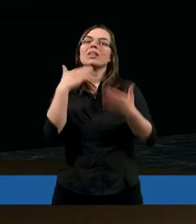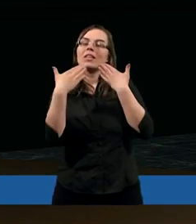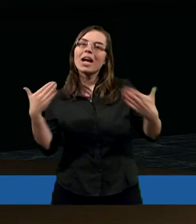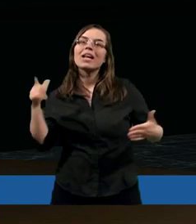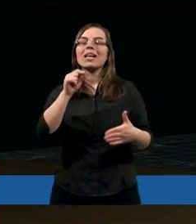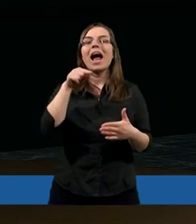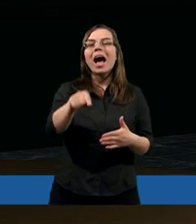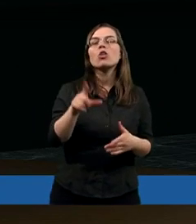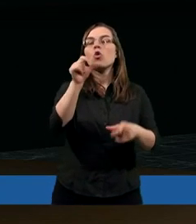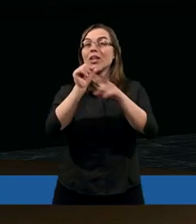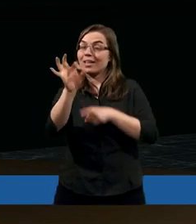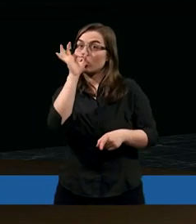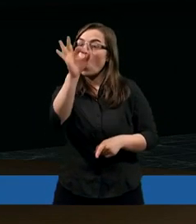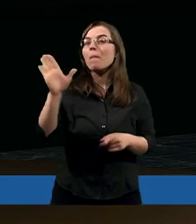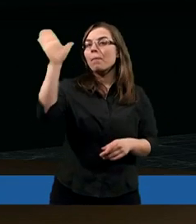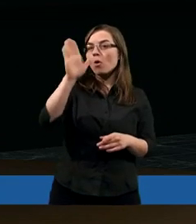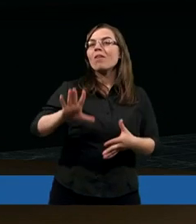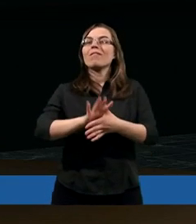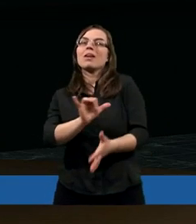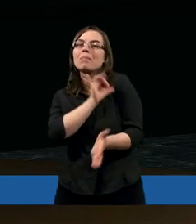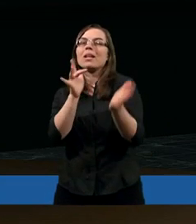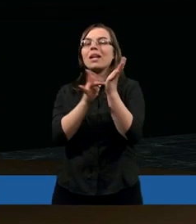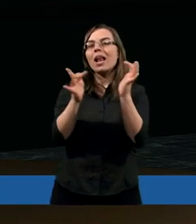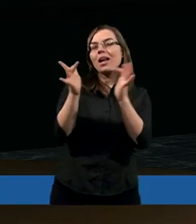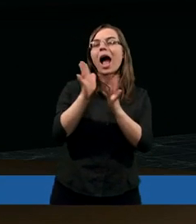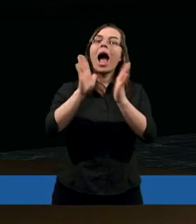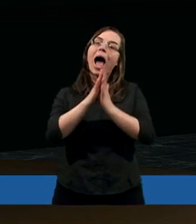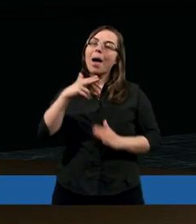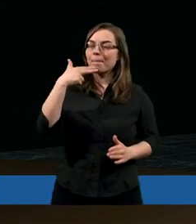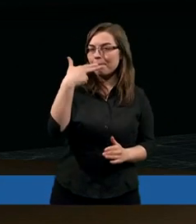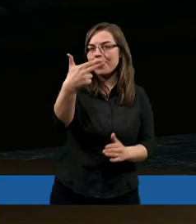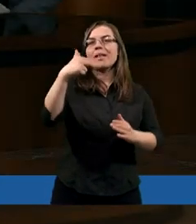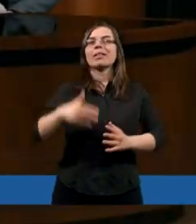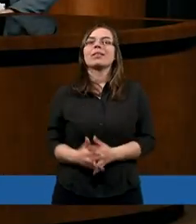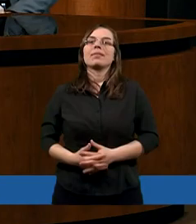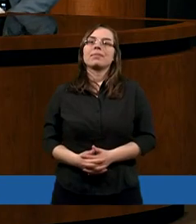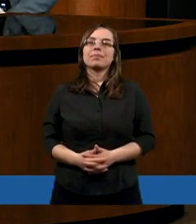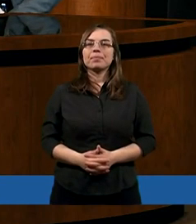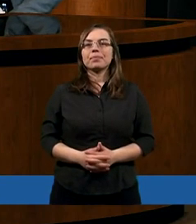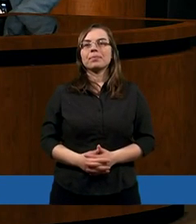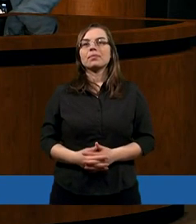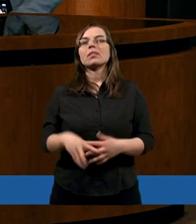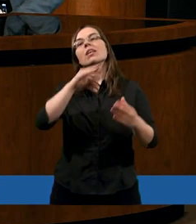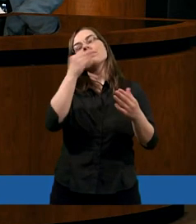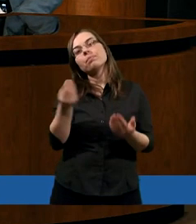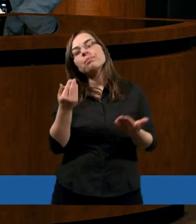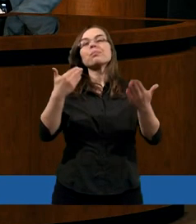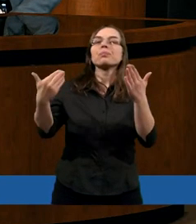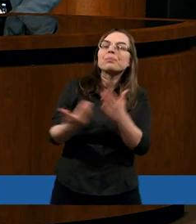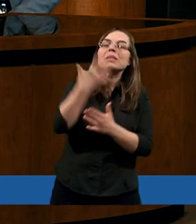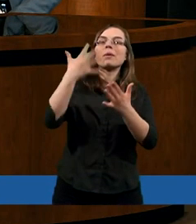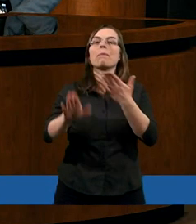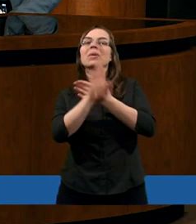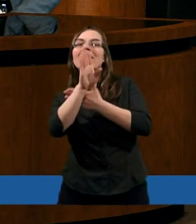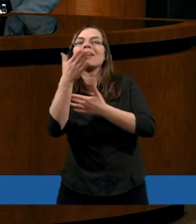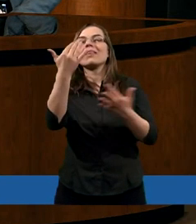Dziękujemy za Tobie, że jesteś dobrym Bogiem. W imieniu Jezusa Chrystusa. Amen. Ja pozwolę sobie przedstawić